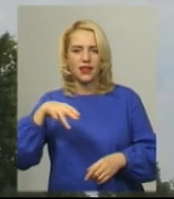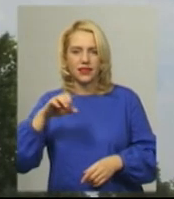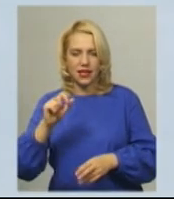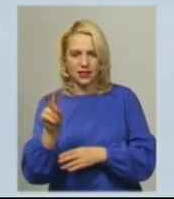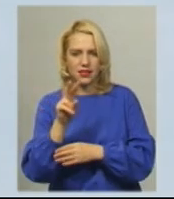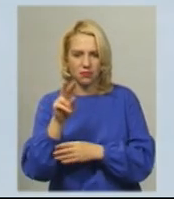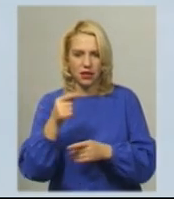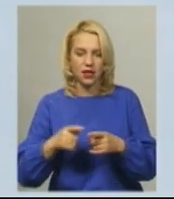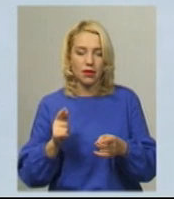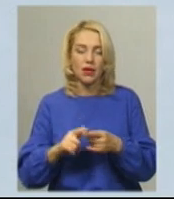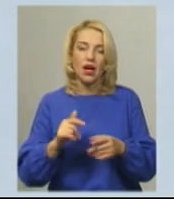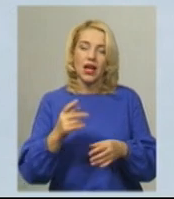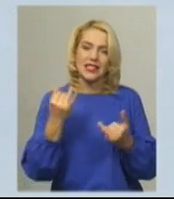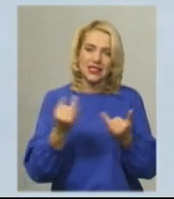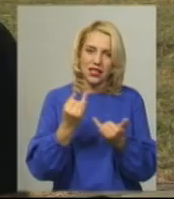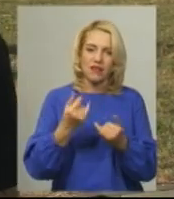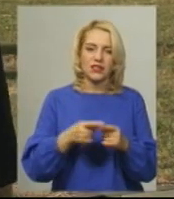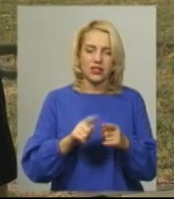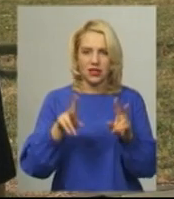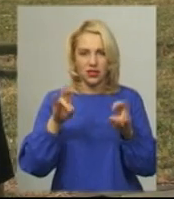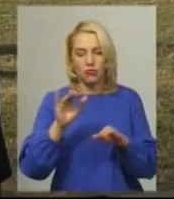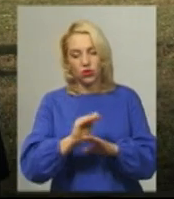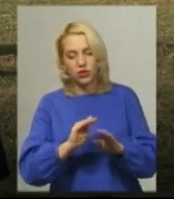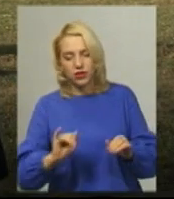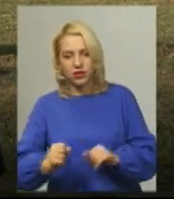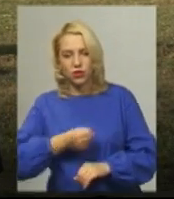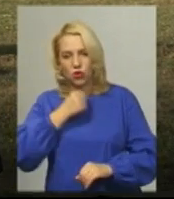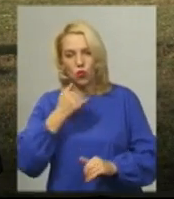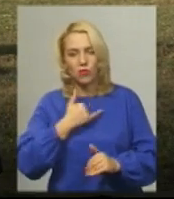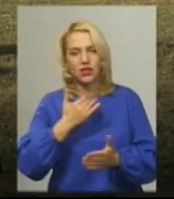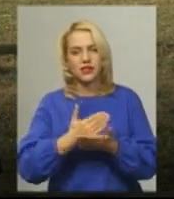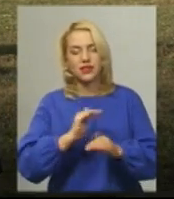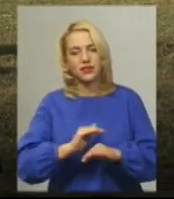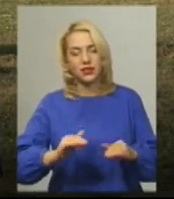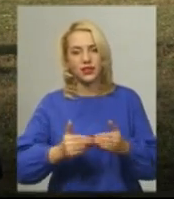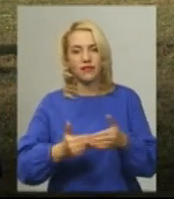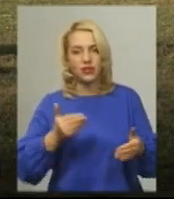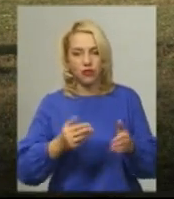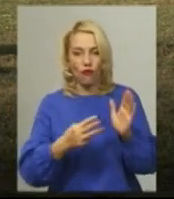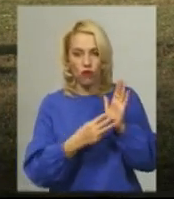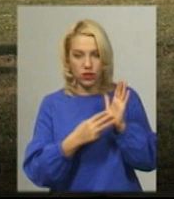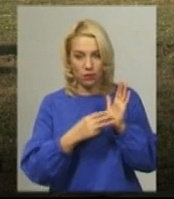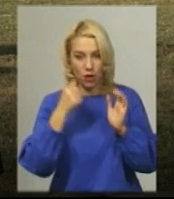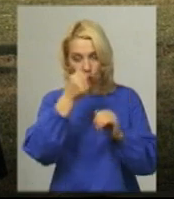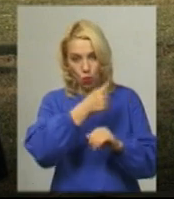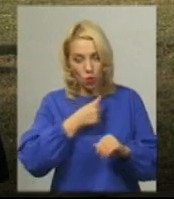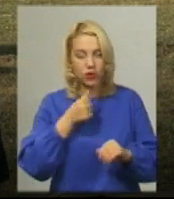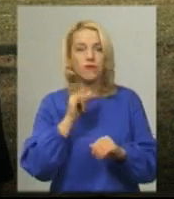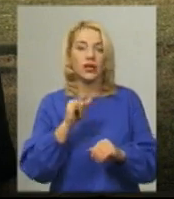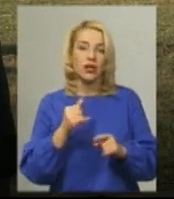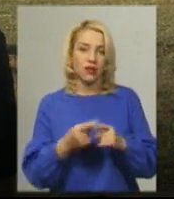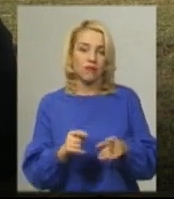цікавляться і діти, дорослі, зазначає Євген Луцак. У мене є дітки від 8 років, і